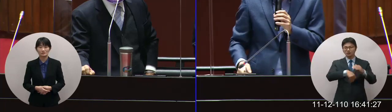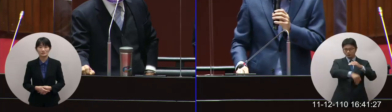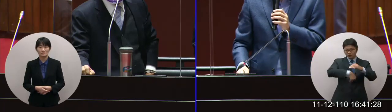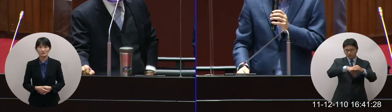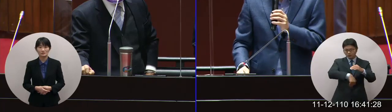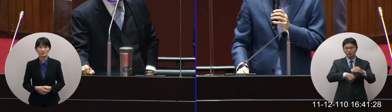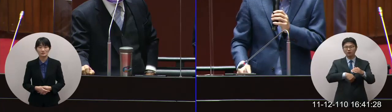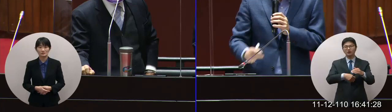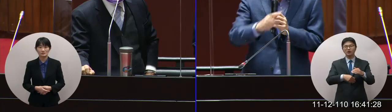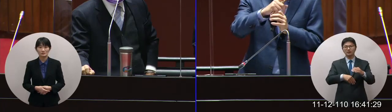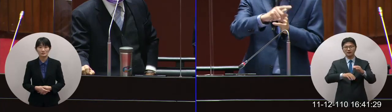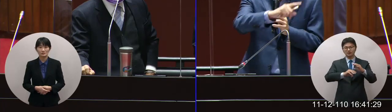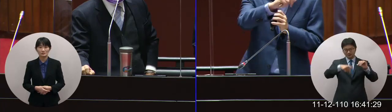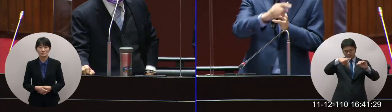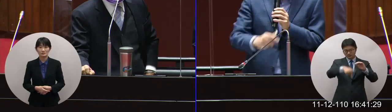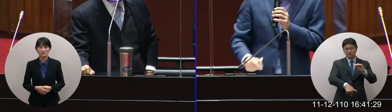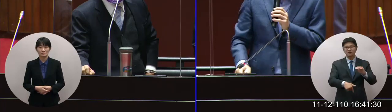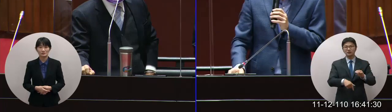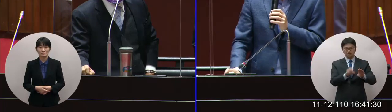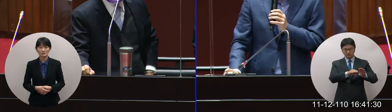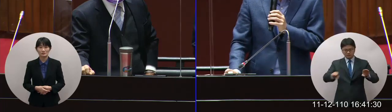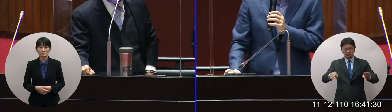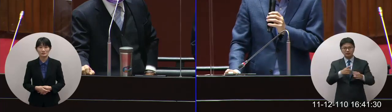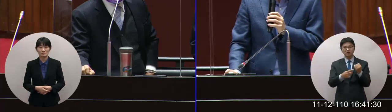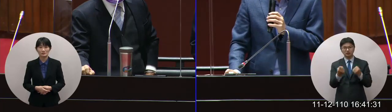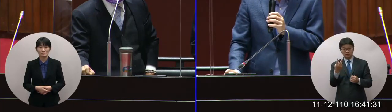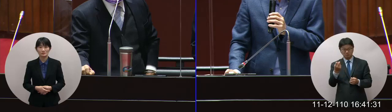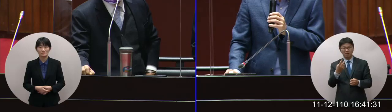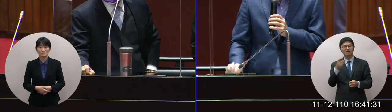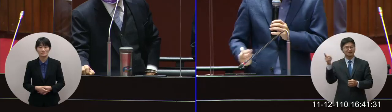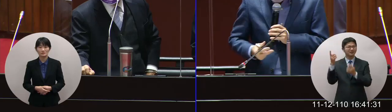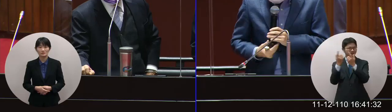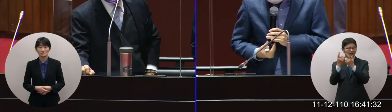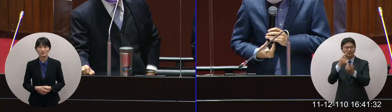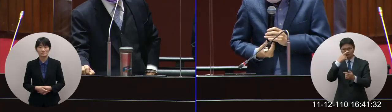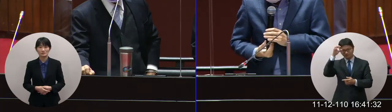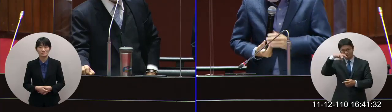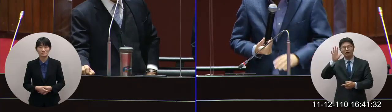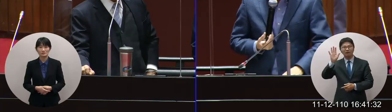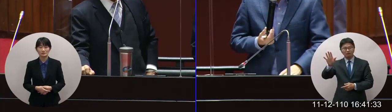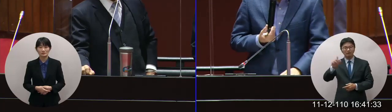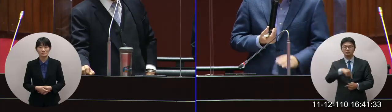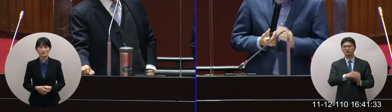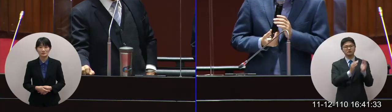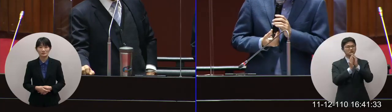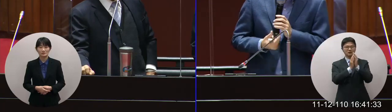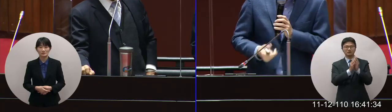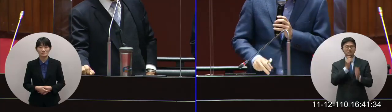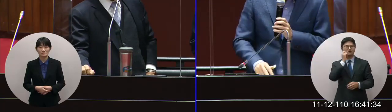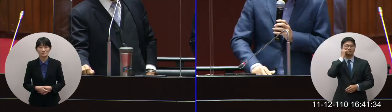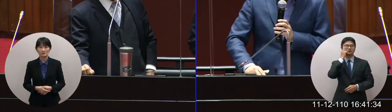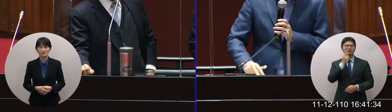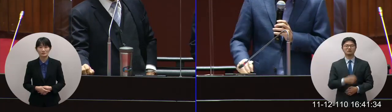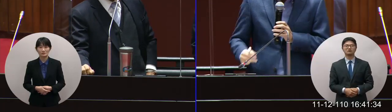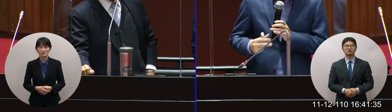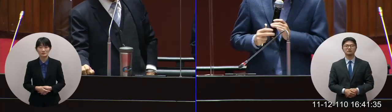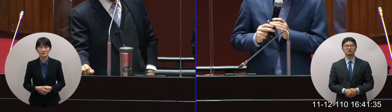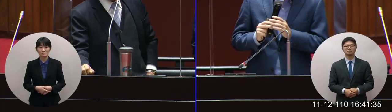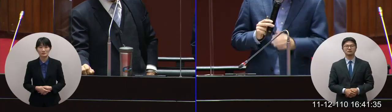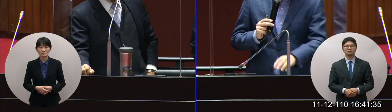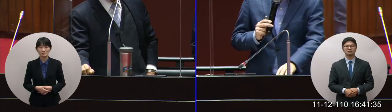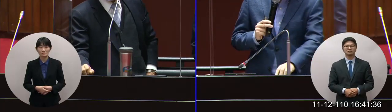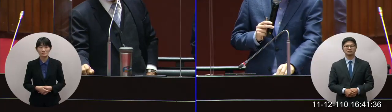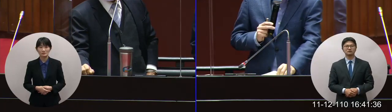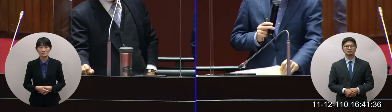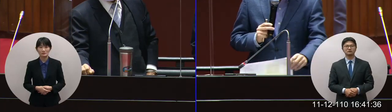百個車位給我坦白講在台北市我看到有些社區是這樣可是桃園幾乎是不太可能的所以我在想說